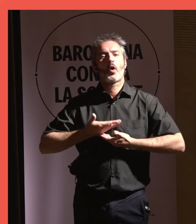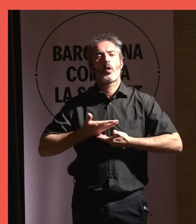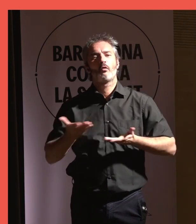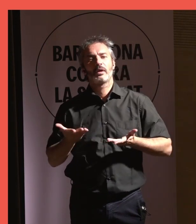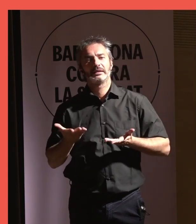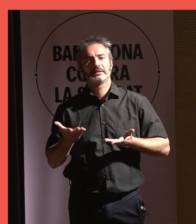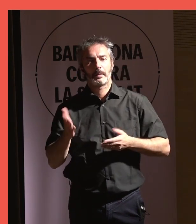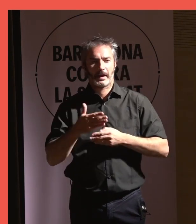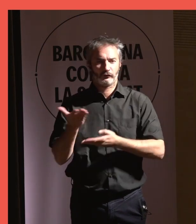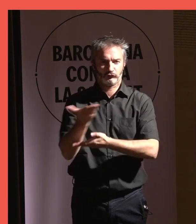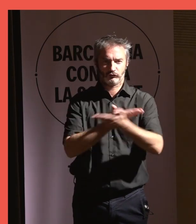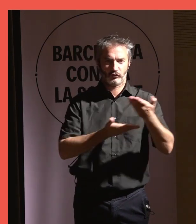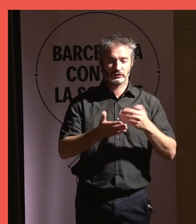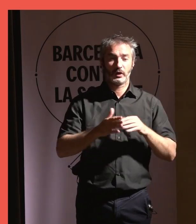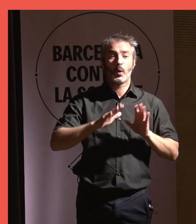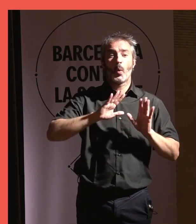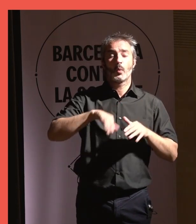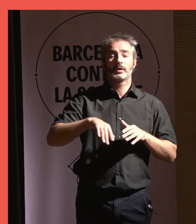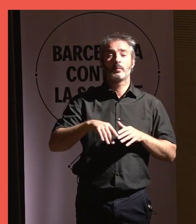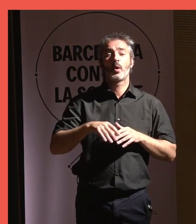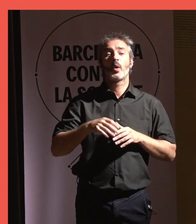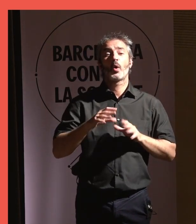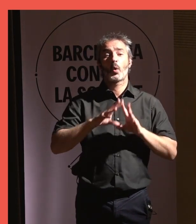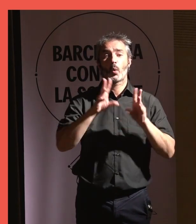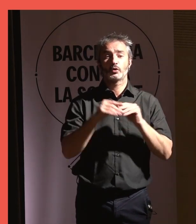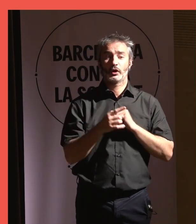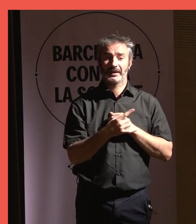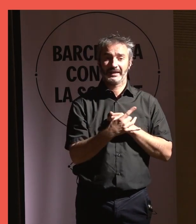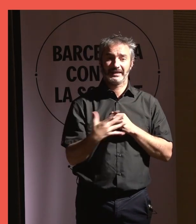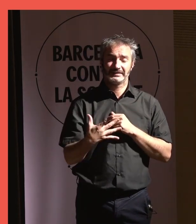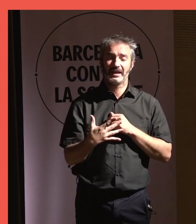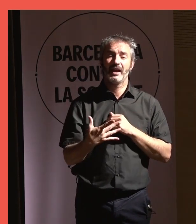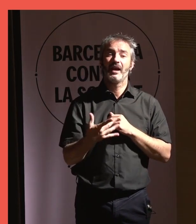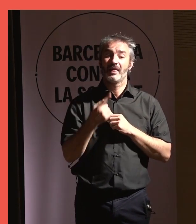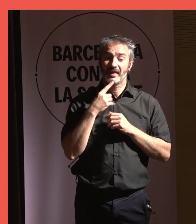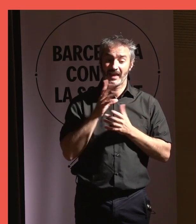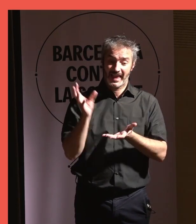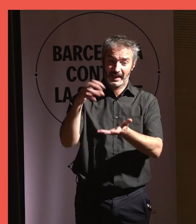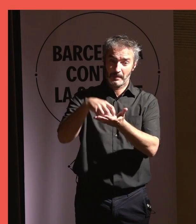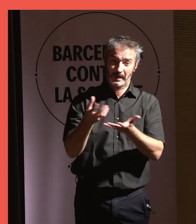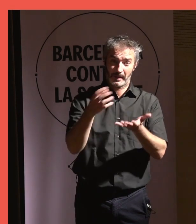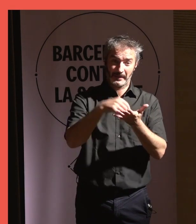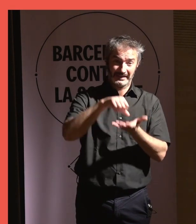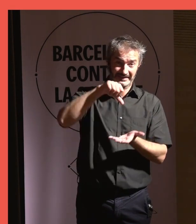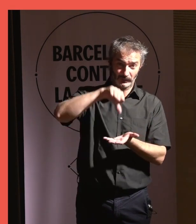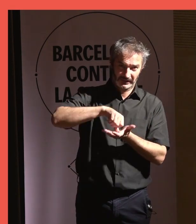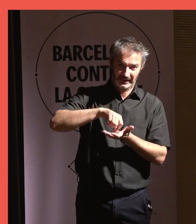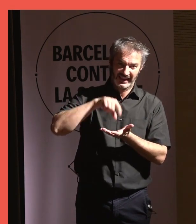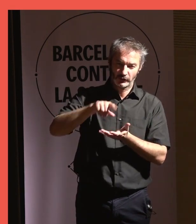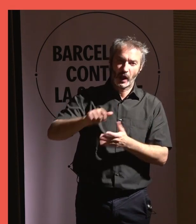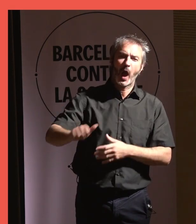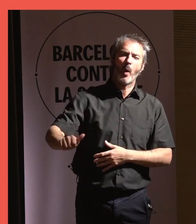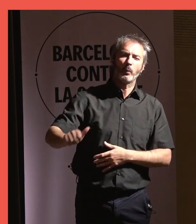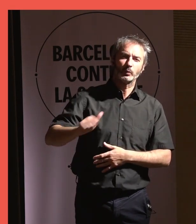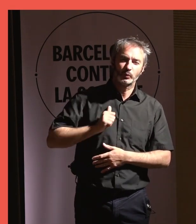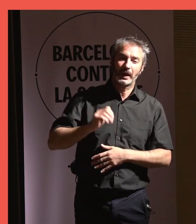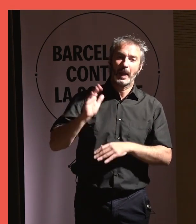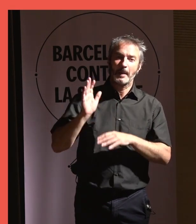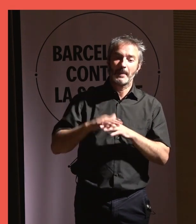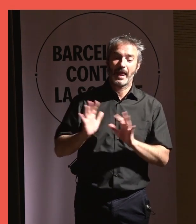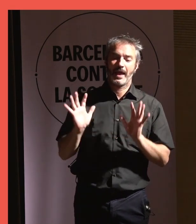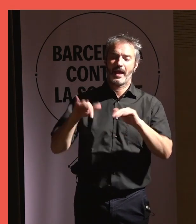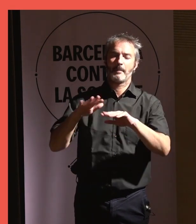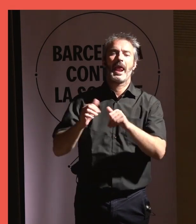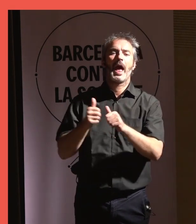entre tots els agents. I finalment, la número 15. Els equipaments que tenim a la ciutat són una oportunitat per l